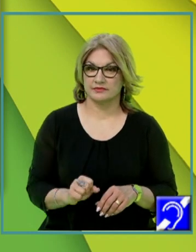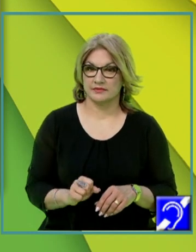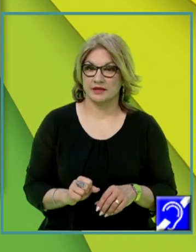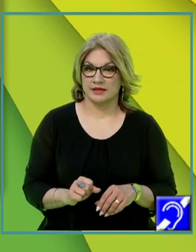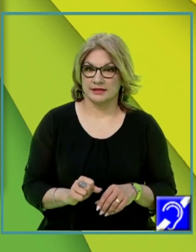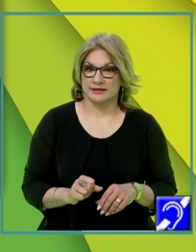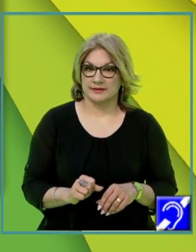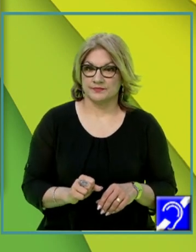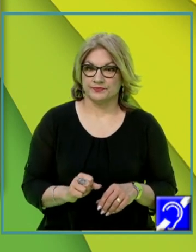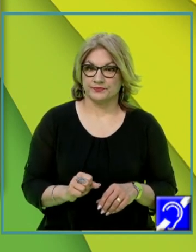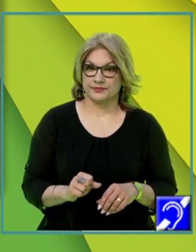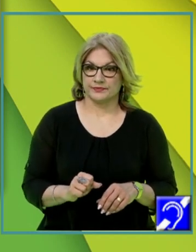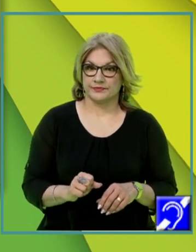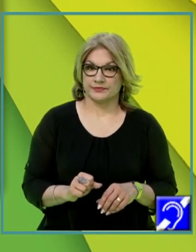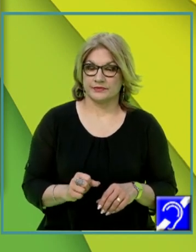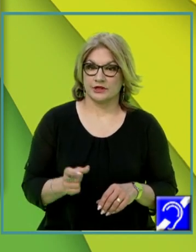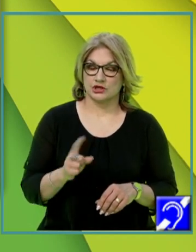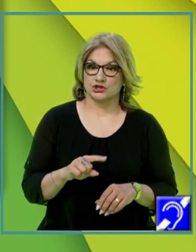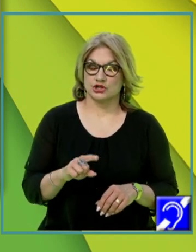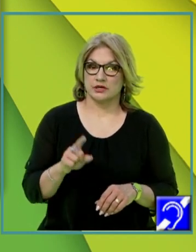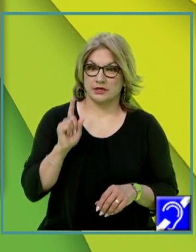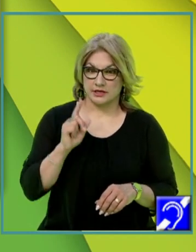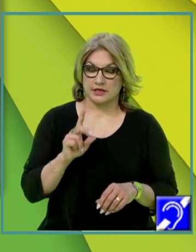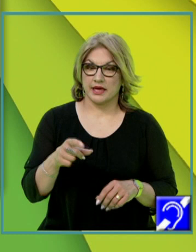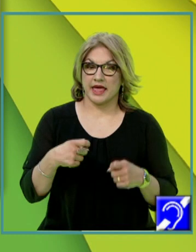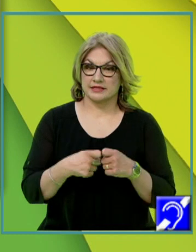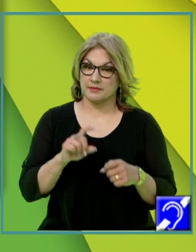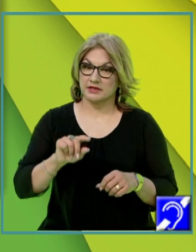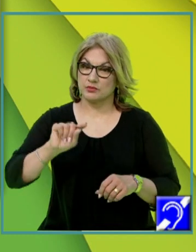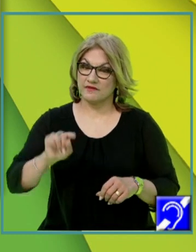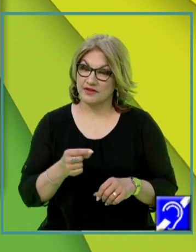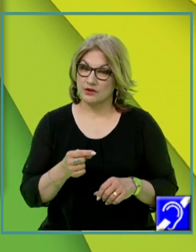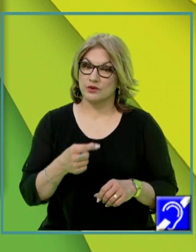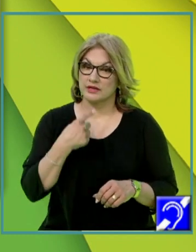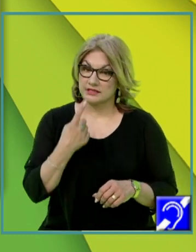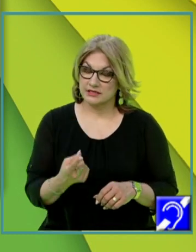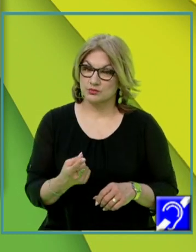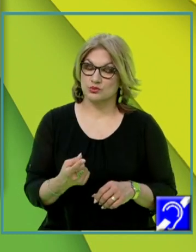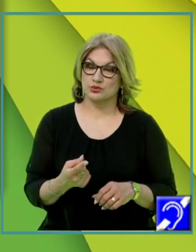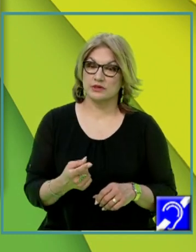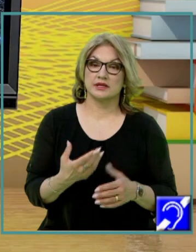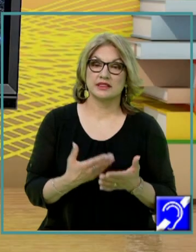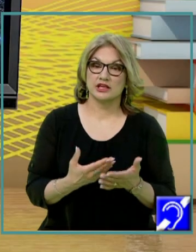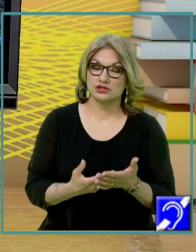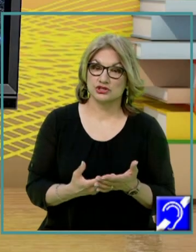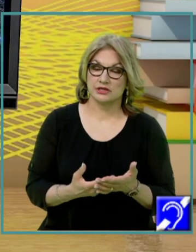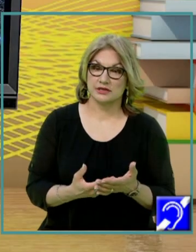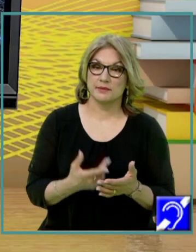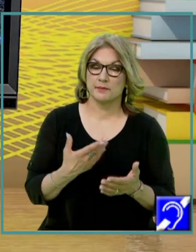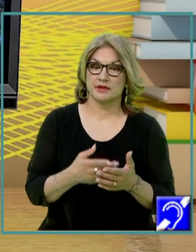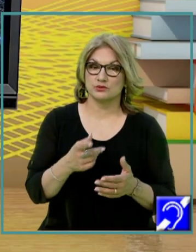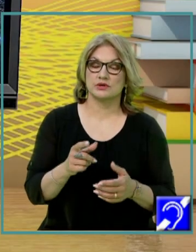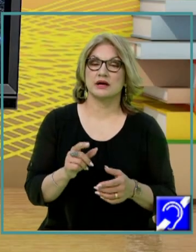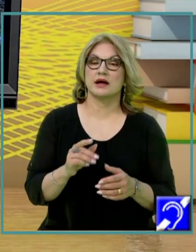triunghii soscel. Și la examen trebuie să punem virgulă și să argumentăm. Pentru că piramida este